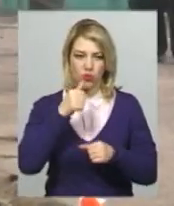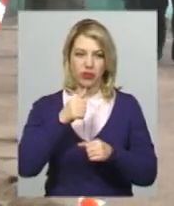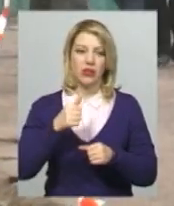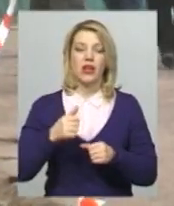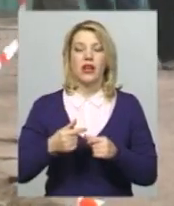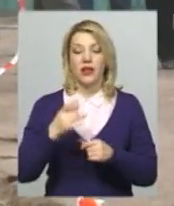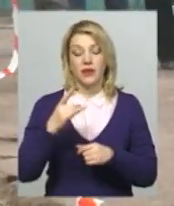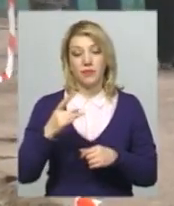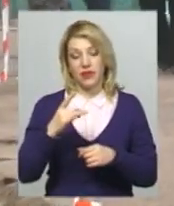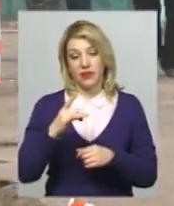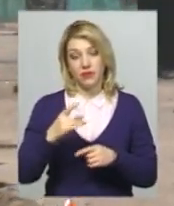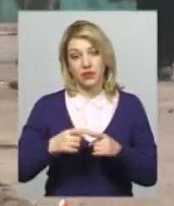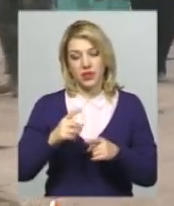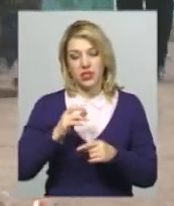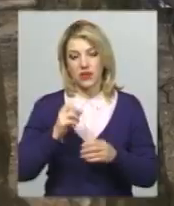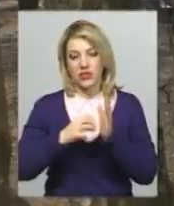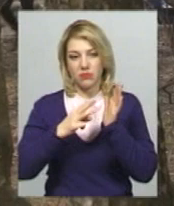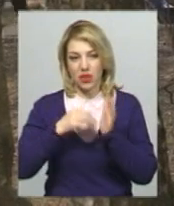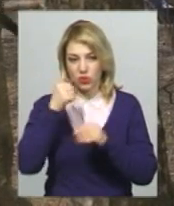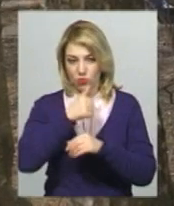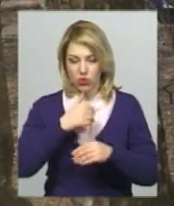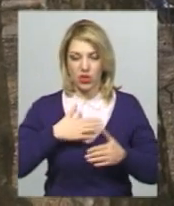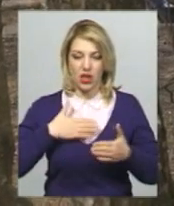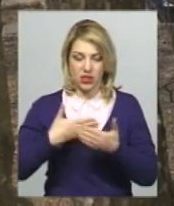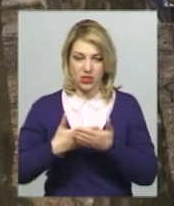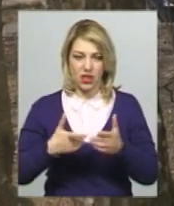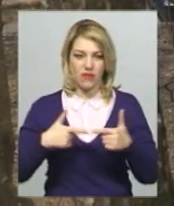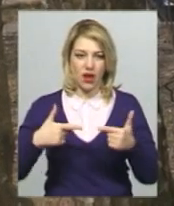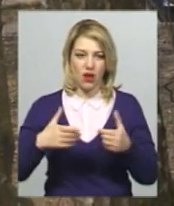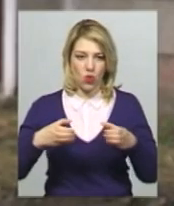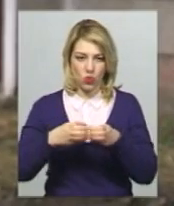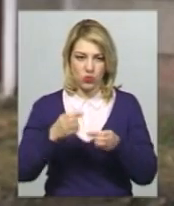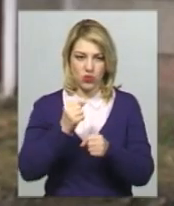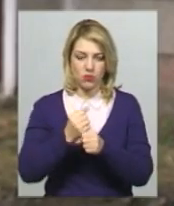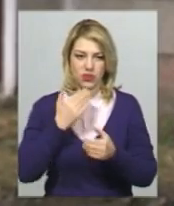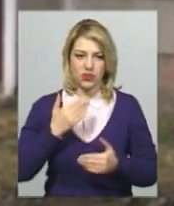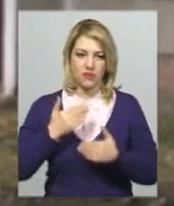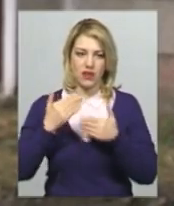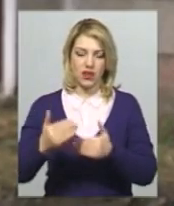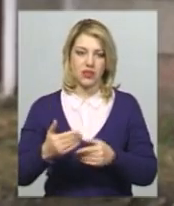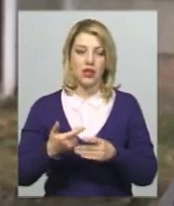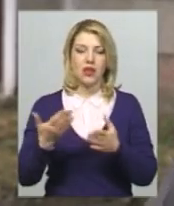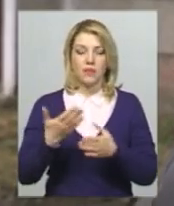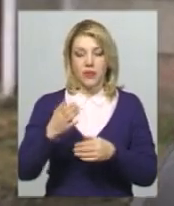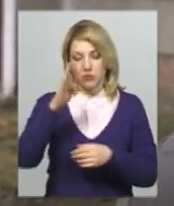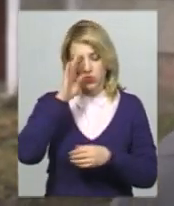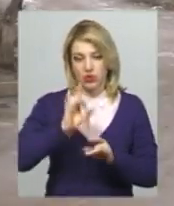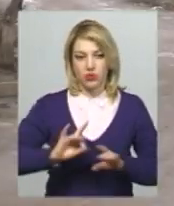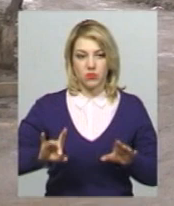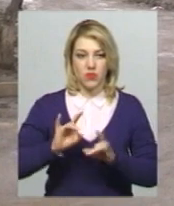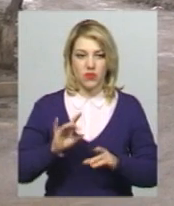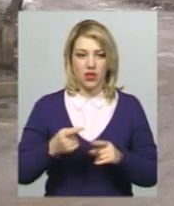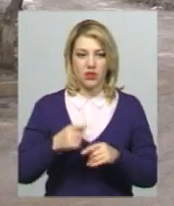У 2018 році члени ініціативної групи знову зробили звернення, розповідає Андрій Лукаревський, який проживає у будинку.